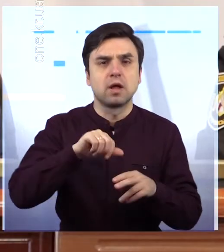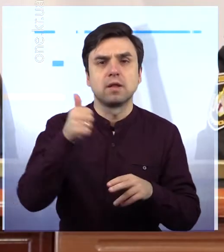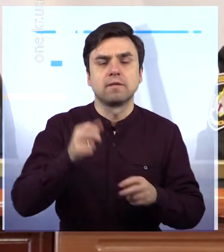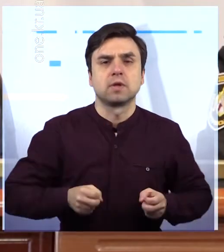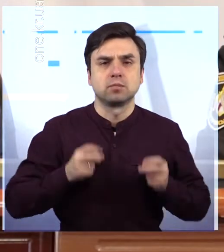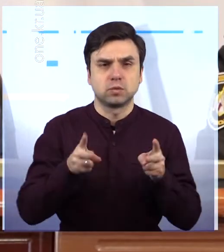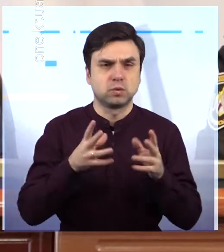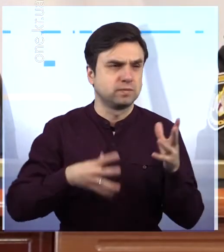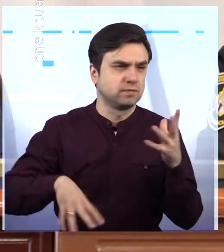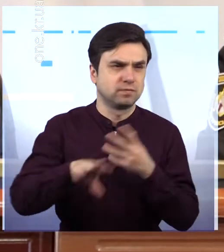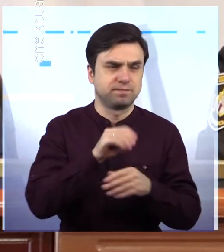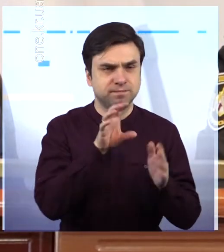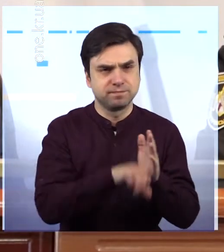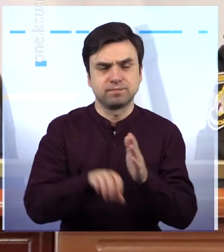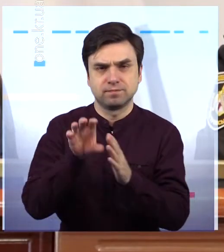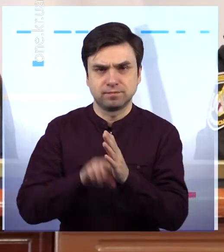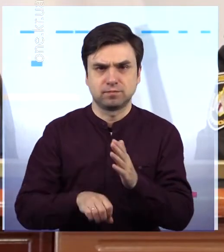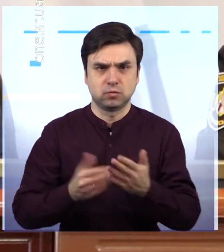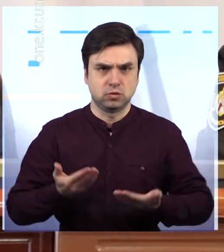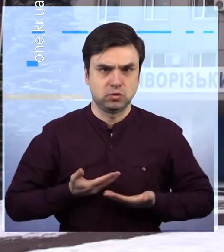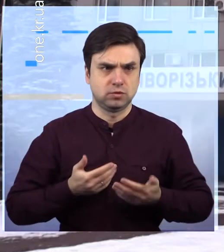знизити криміногенну ситуацію в місті.